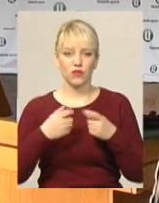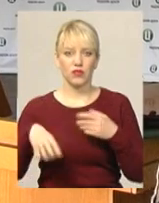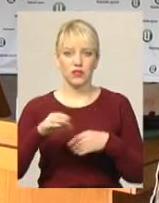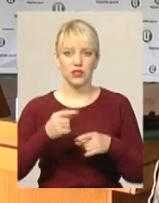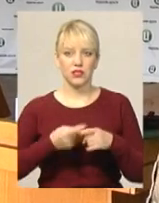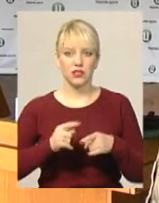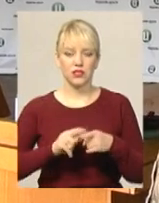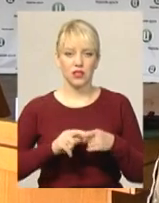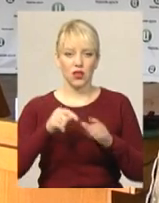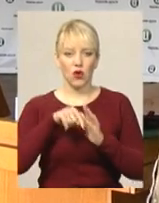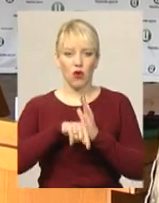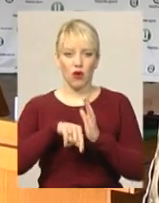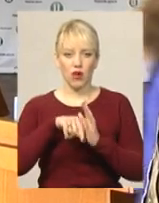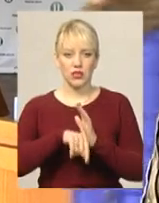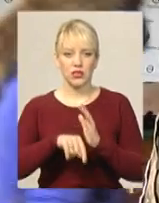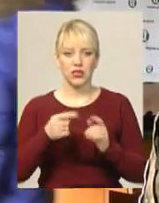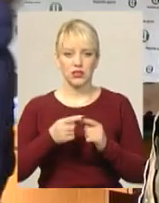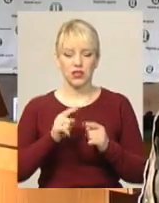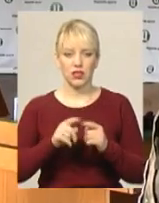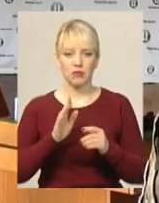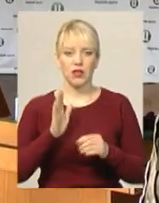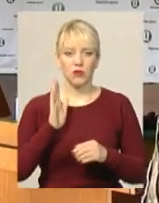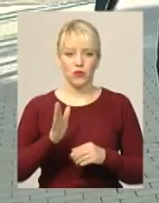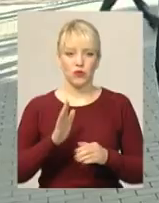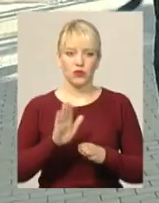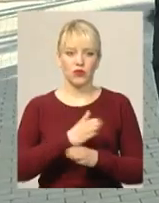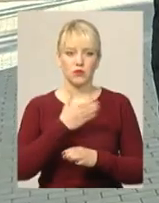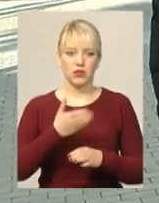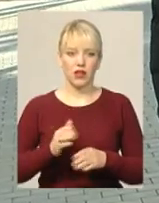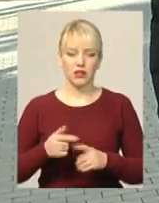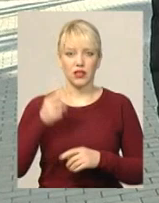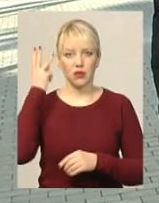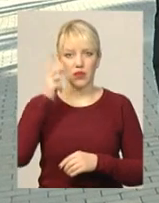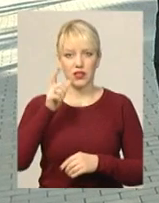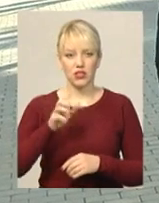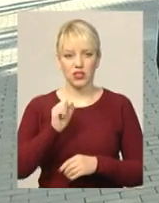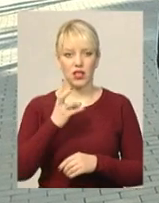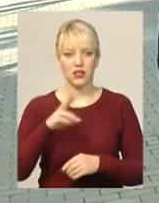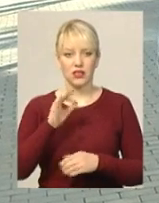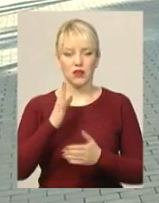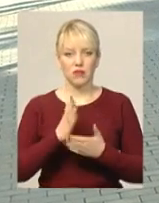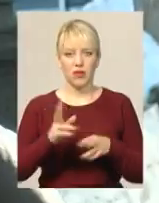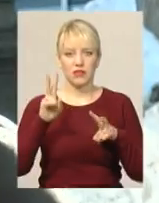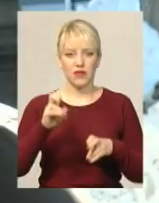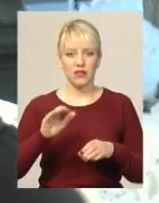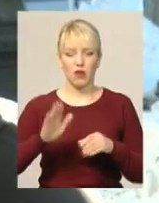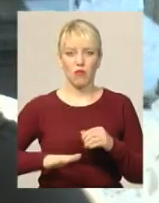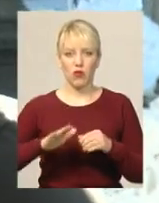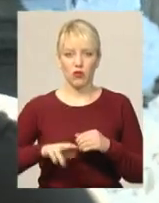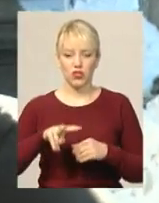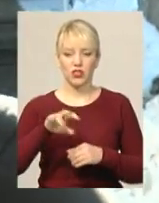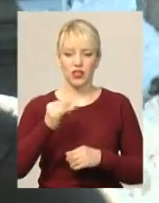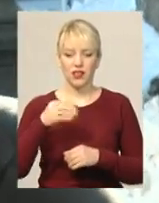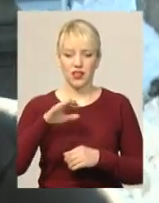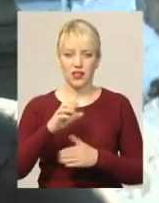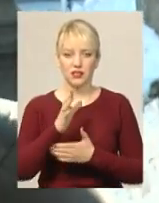ознаки, за ними вони будуть розподілятися. Хмельничанин Андрій має звання молодшого лейтенанта запасу. Каже, коли